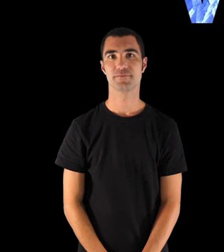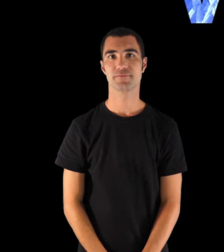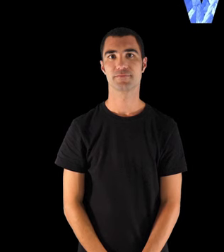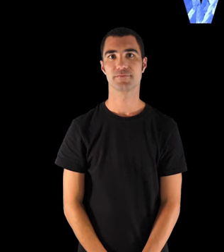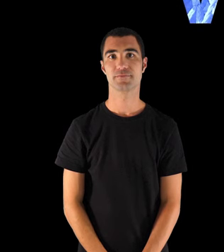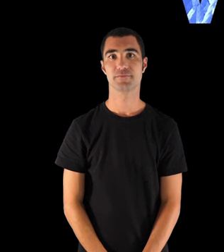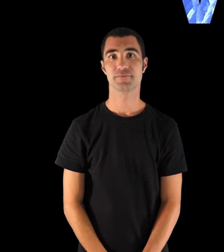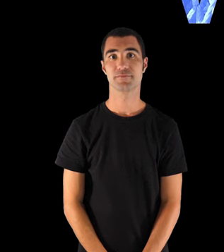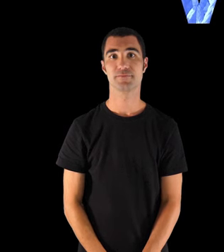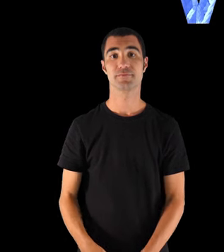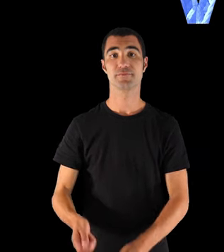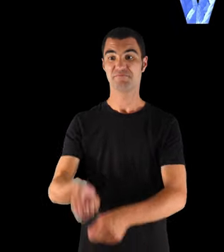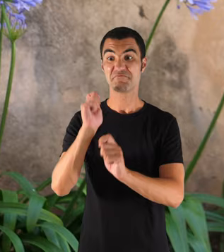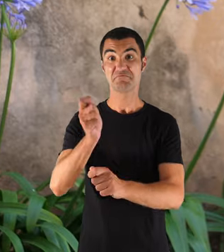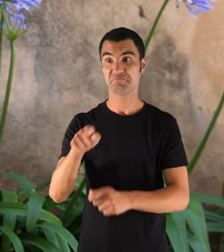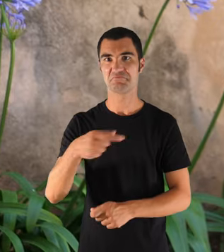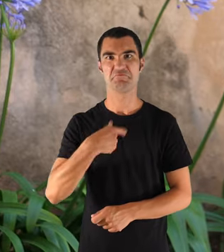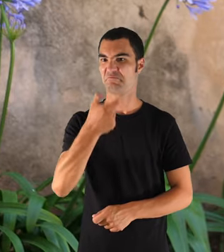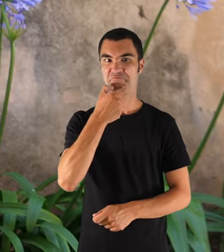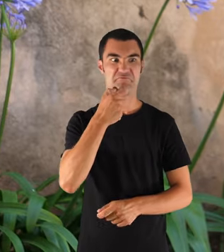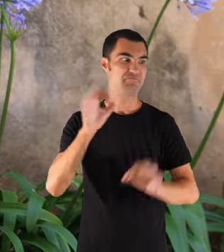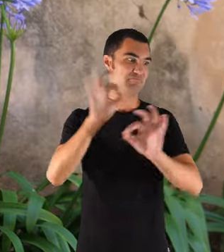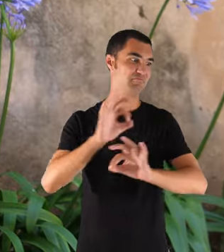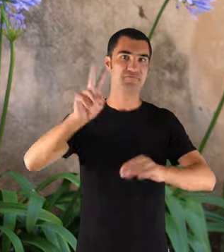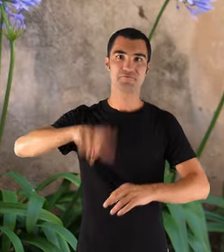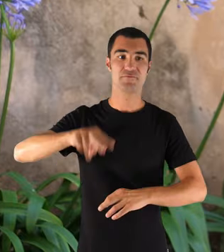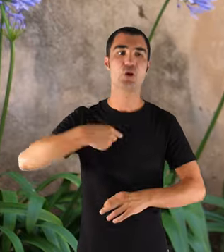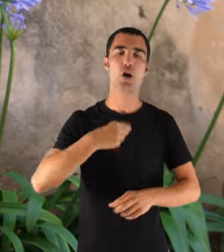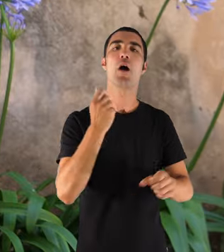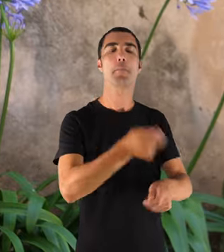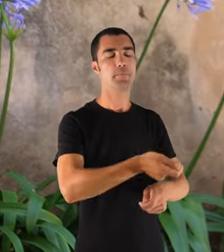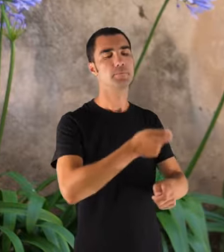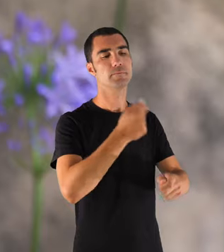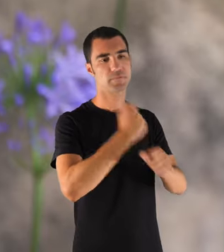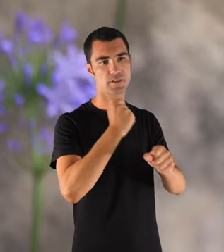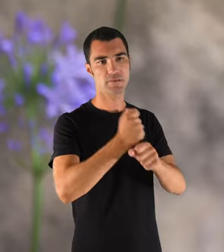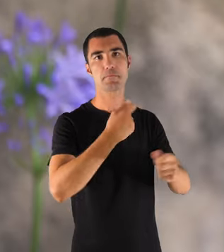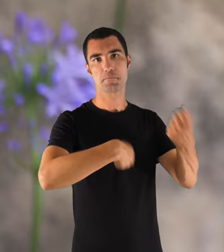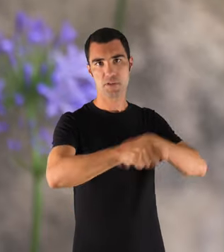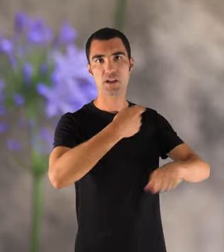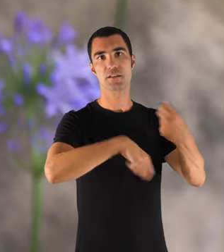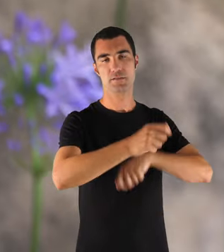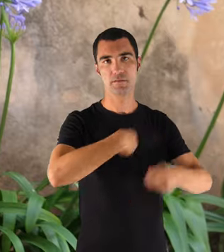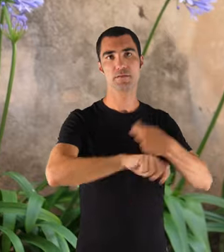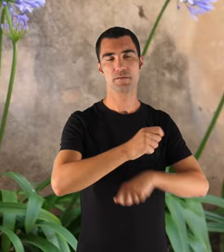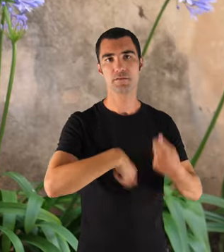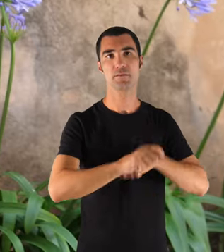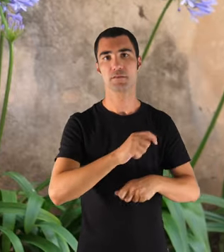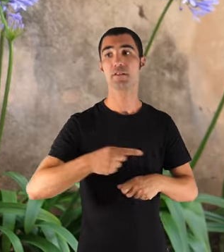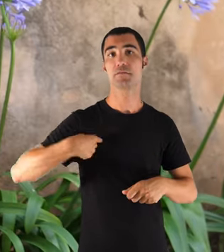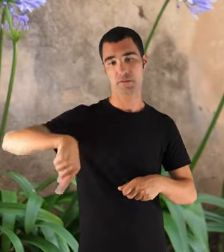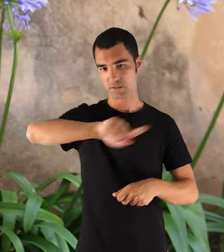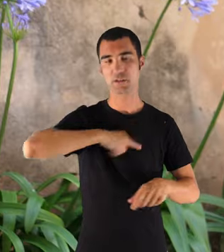de pescar no me va agradar mai. Sempre he fet feina en el mercat de solla. Cinc germanes. Les meves